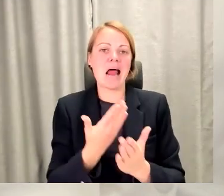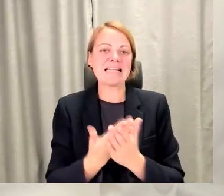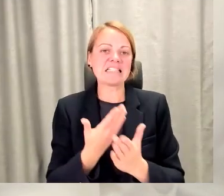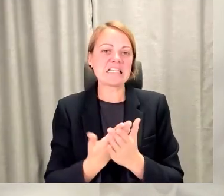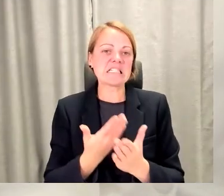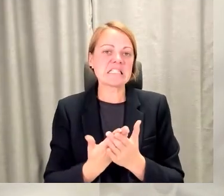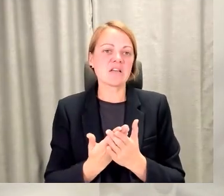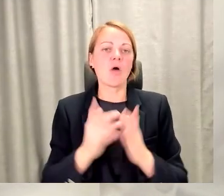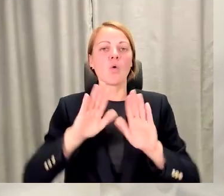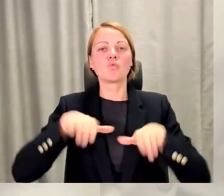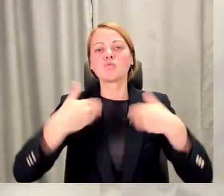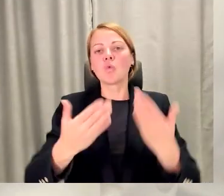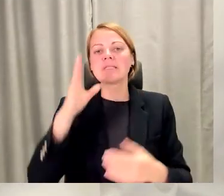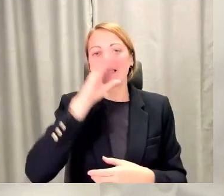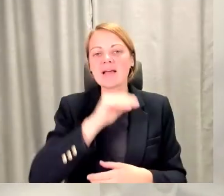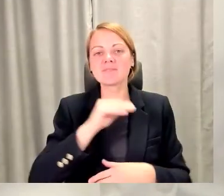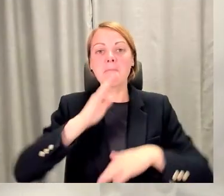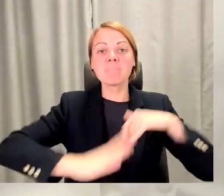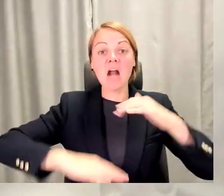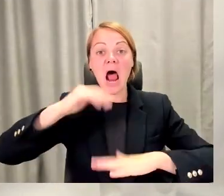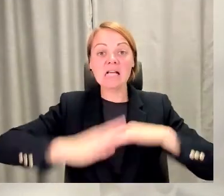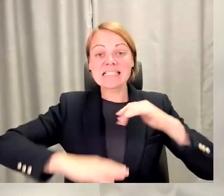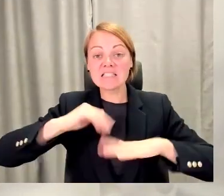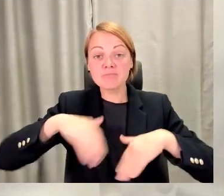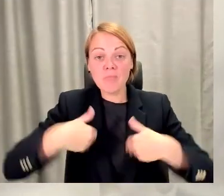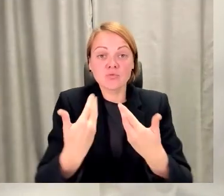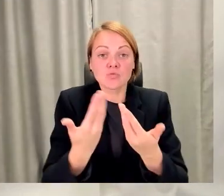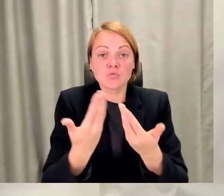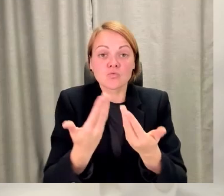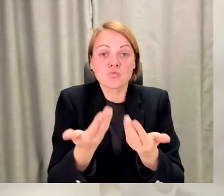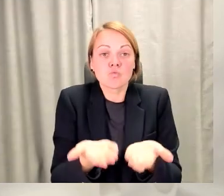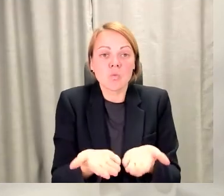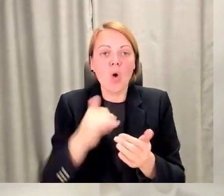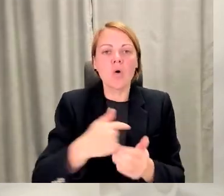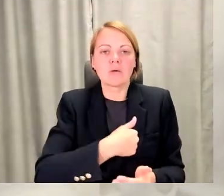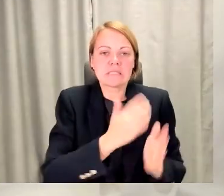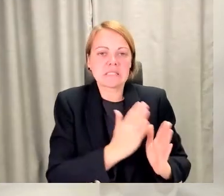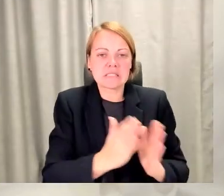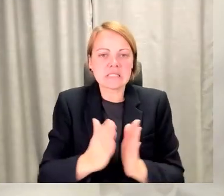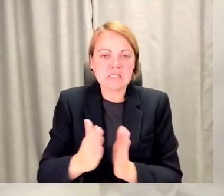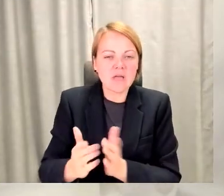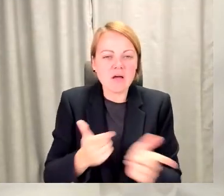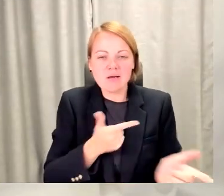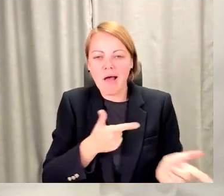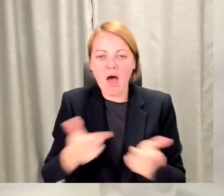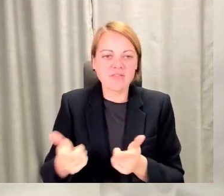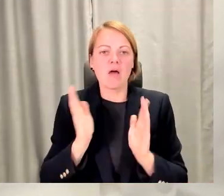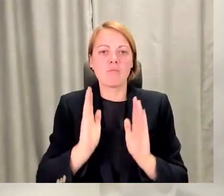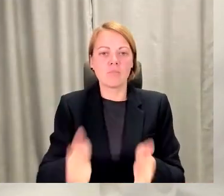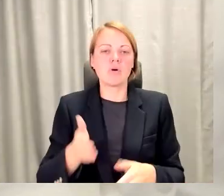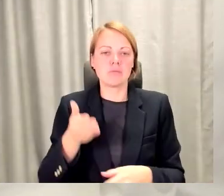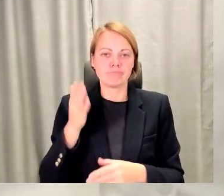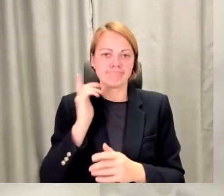iespēju apgūt prasmes, jo gatavāk tie cilvēki būs arī iesaistīties šajā